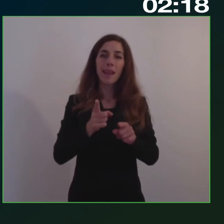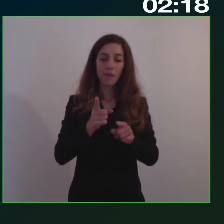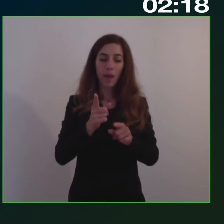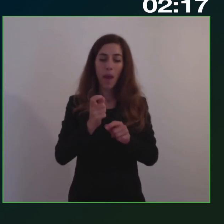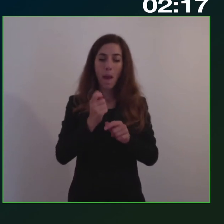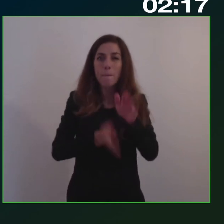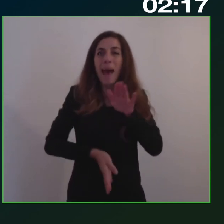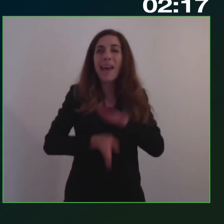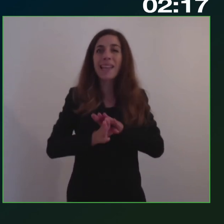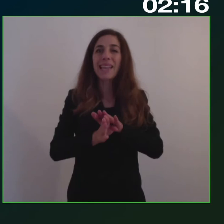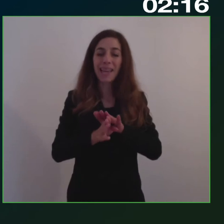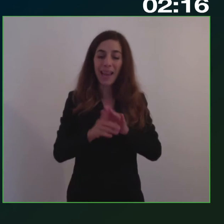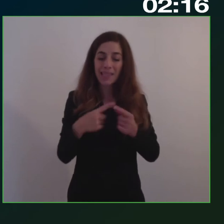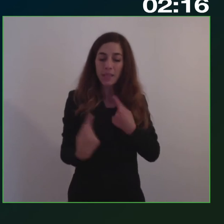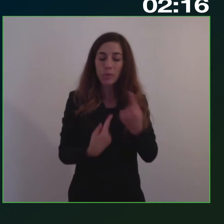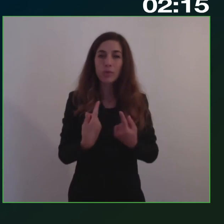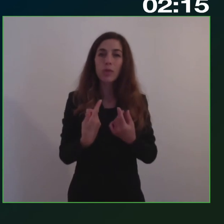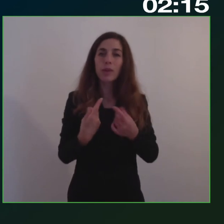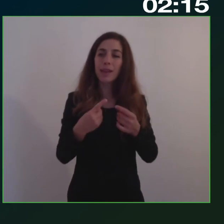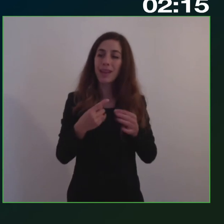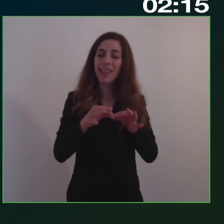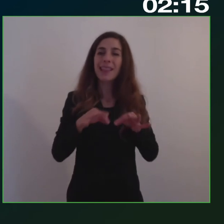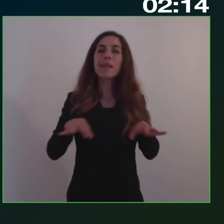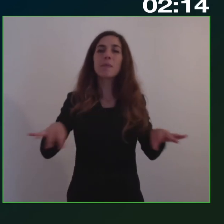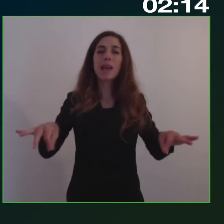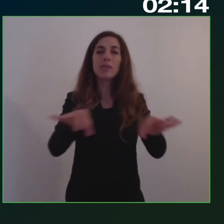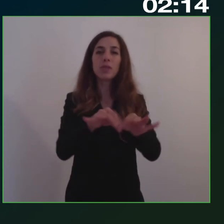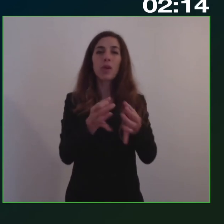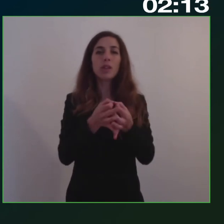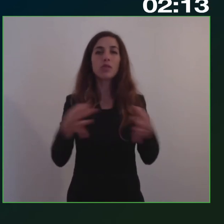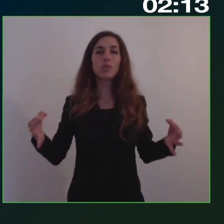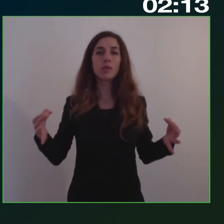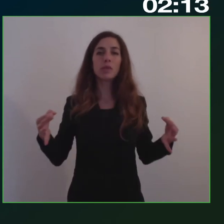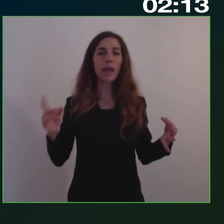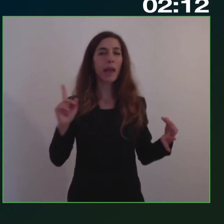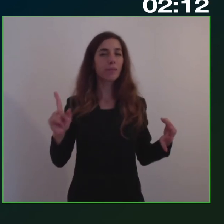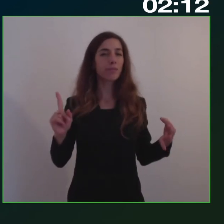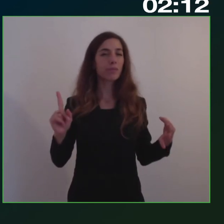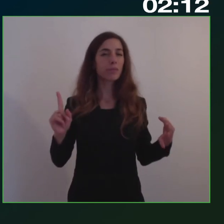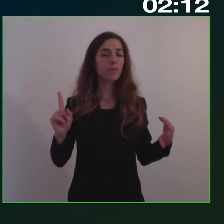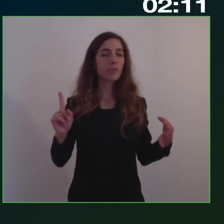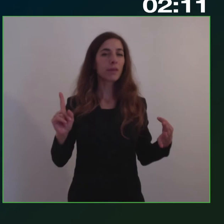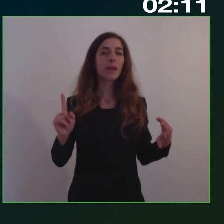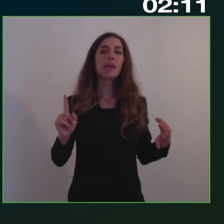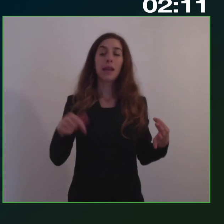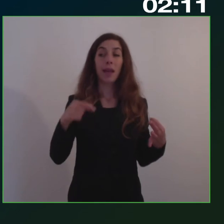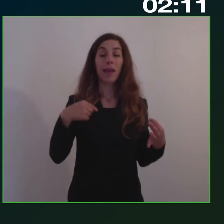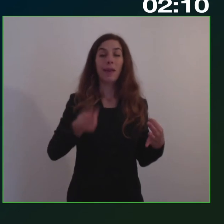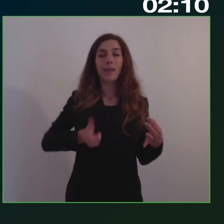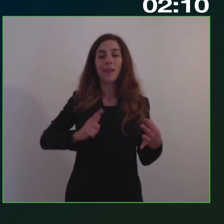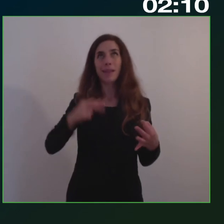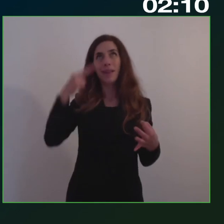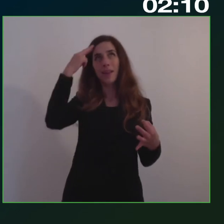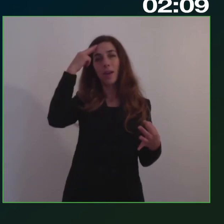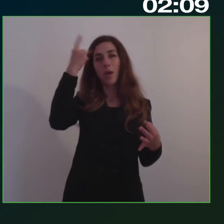dalle dimensioni giuste. E questo mi ha fatto ricordare, se mi consentite questa citazione, una